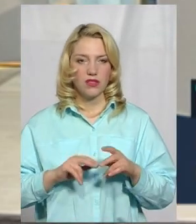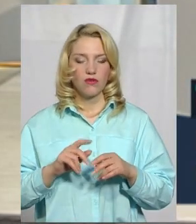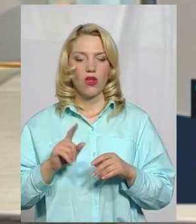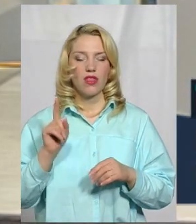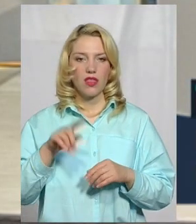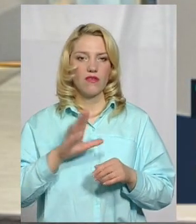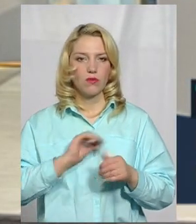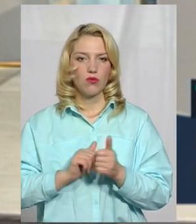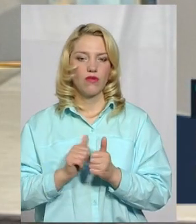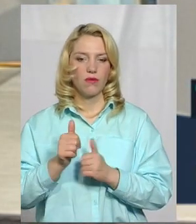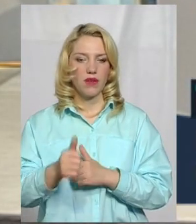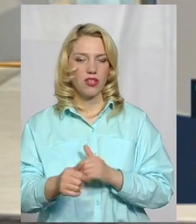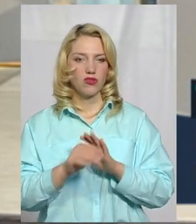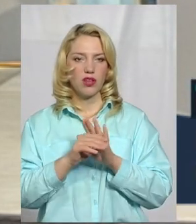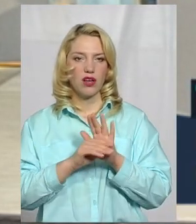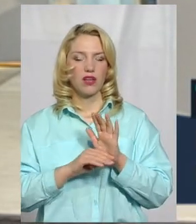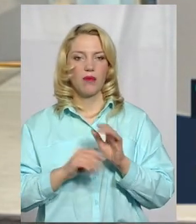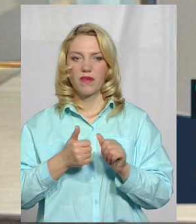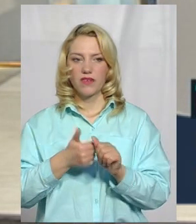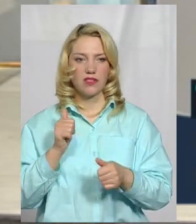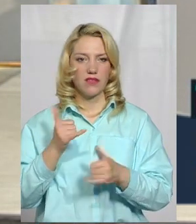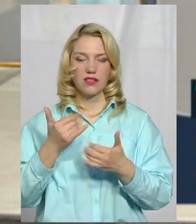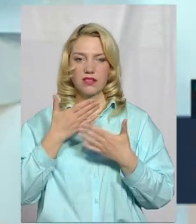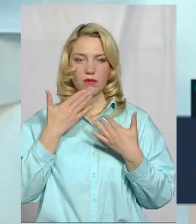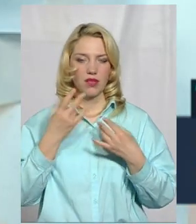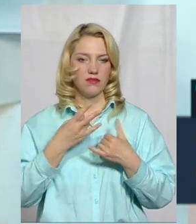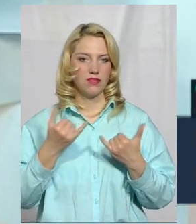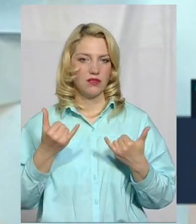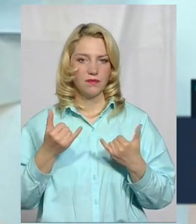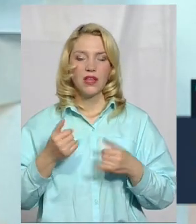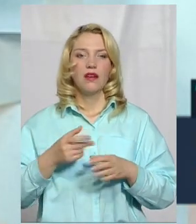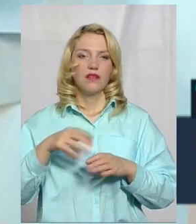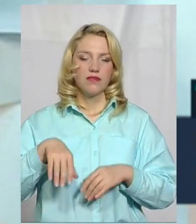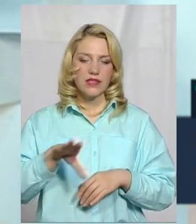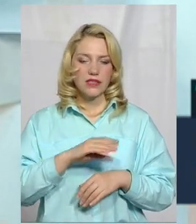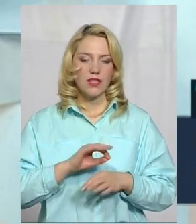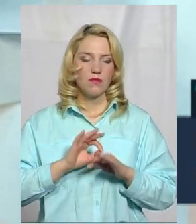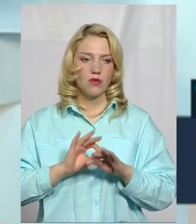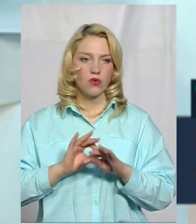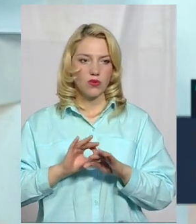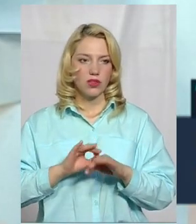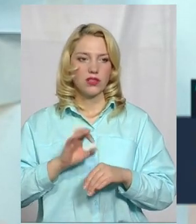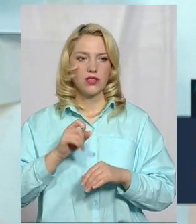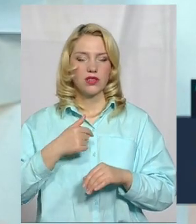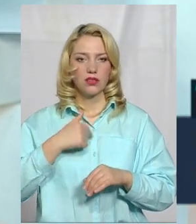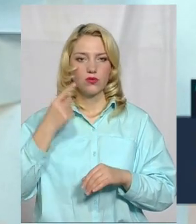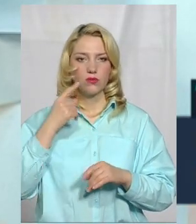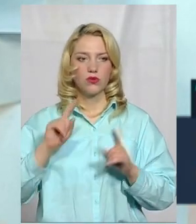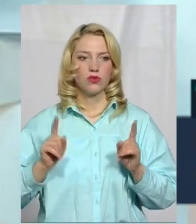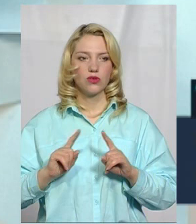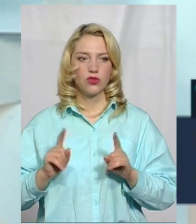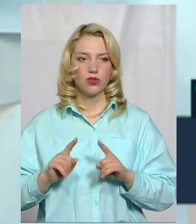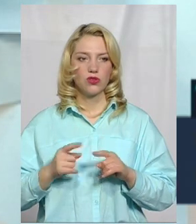випереджувало графік і відставання зараз немає? Ні. Все проходить. Я думаю, що